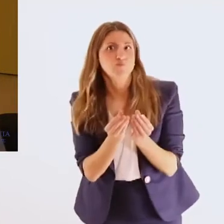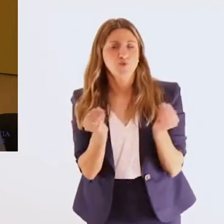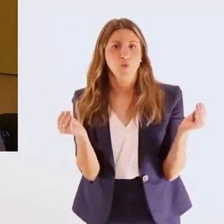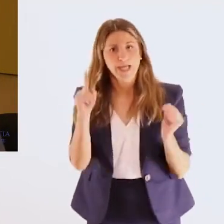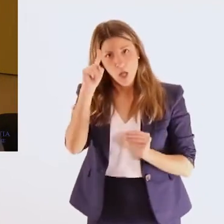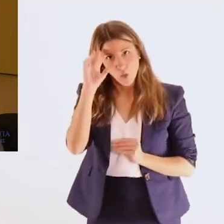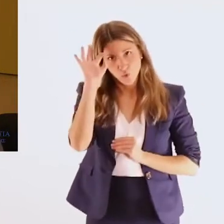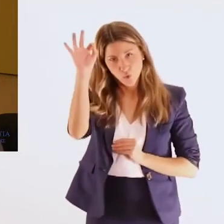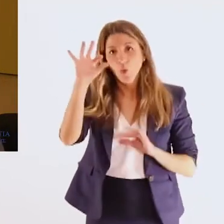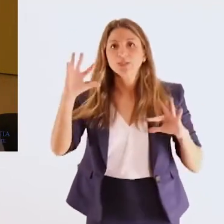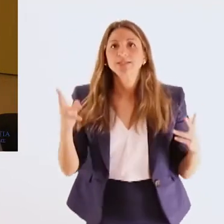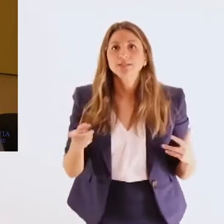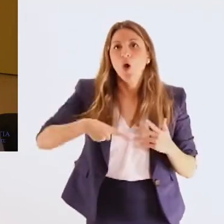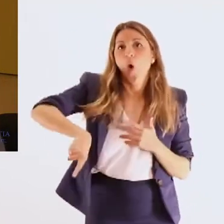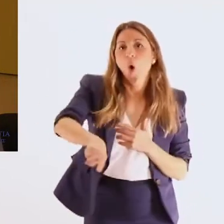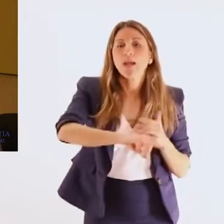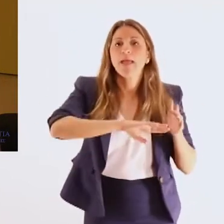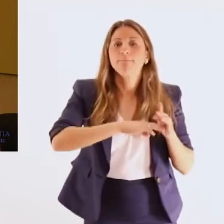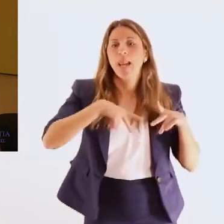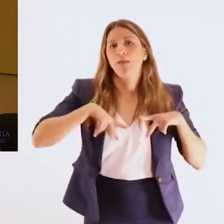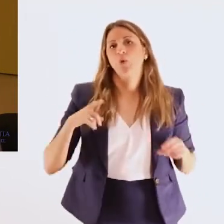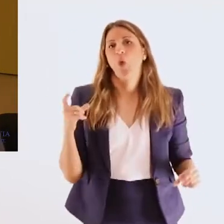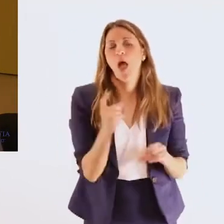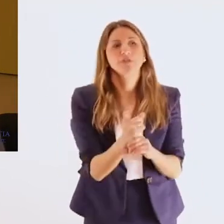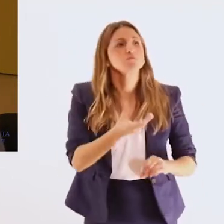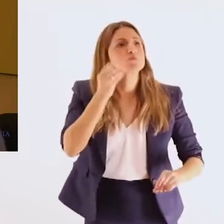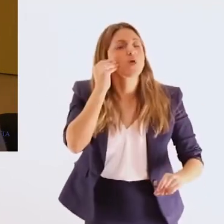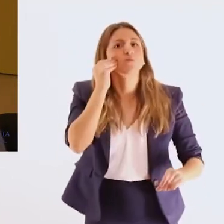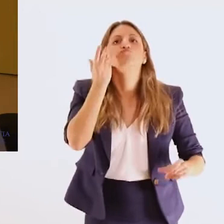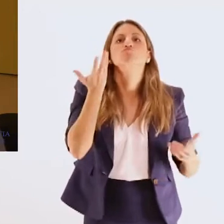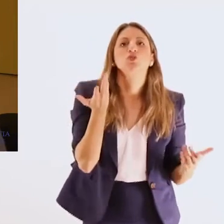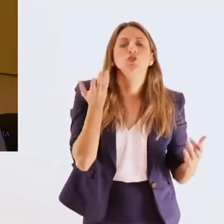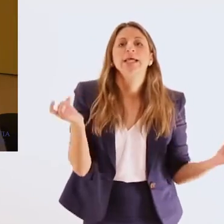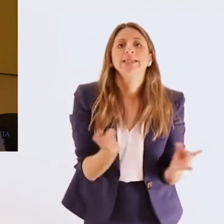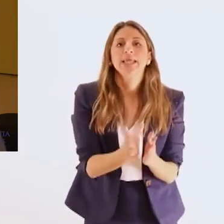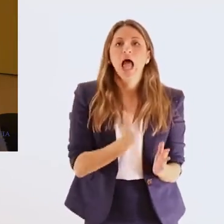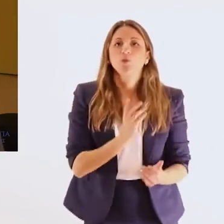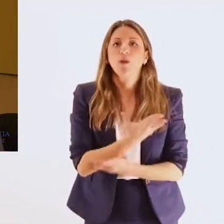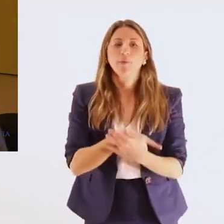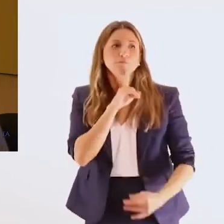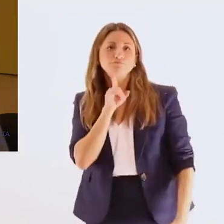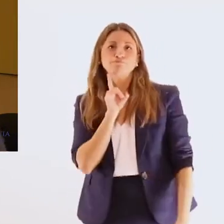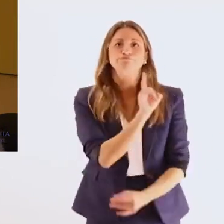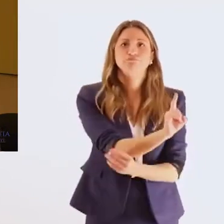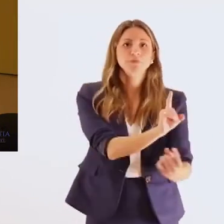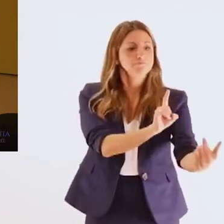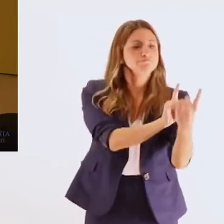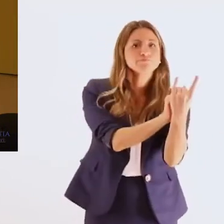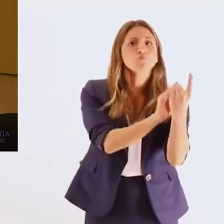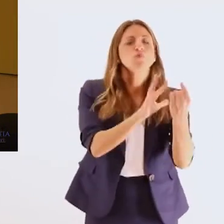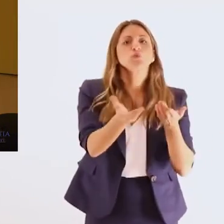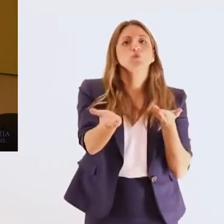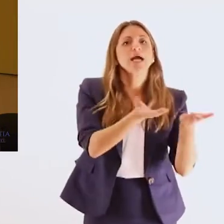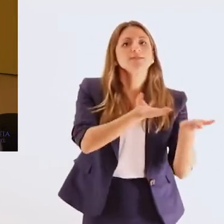αναπηρία Είναι καλό να γνωρίζουν τα χαρακτηριστικά των ατόμων με αναπηρία με οπτική αναπηρία, κινητική αναπηρία κτλ